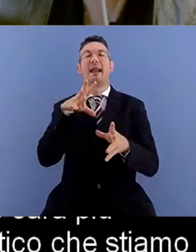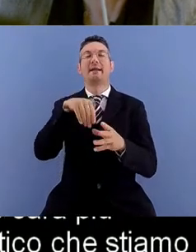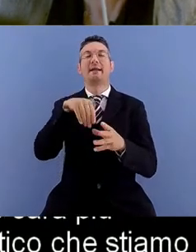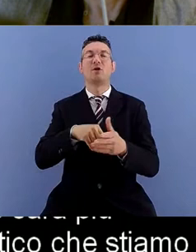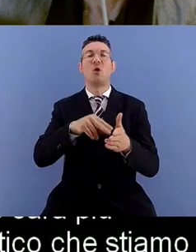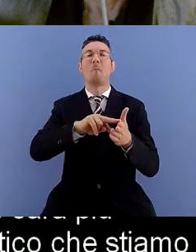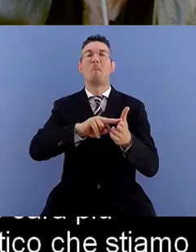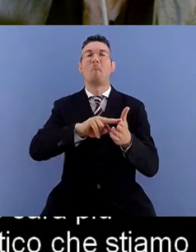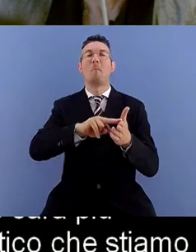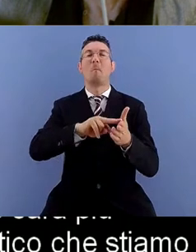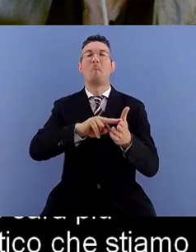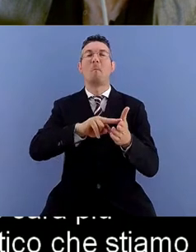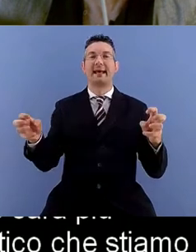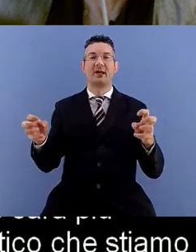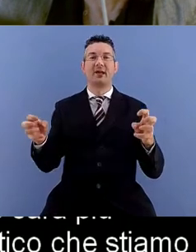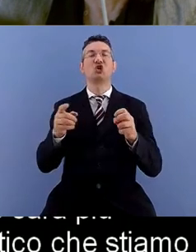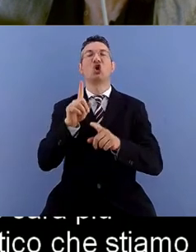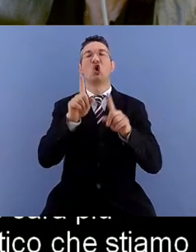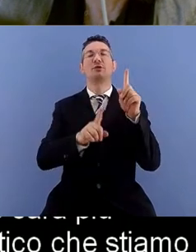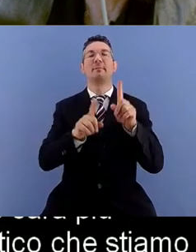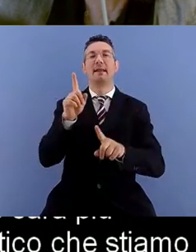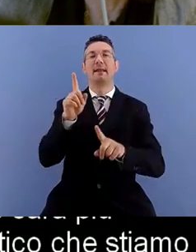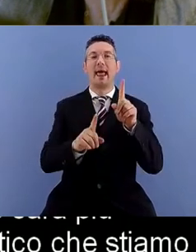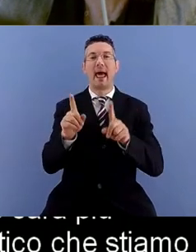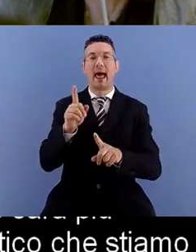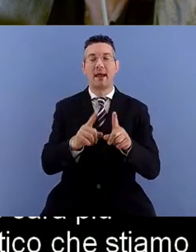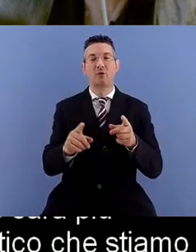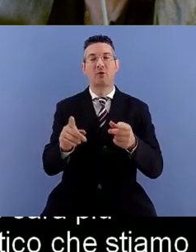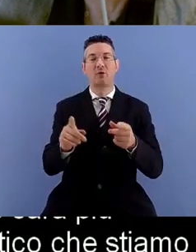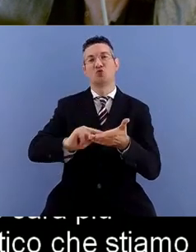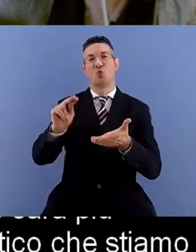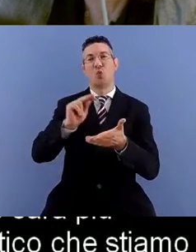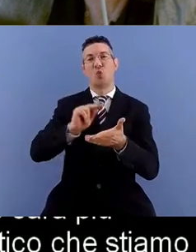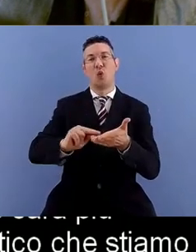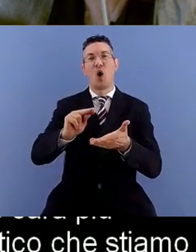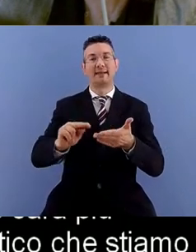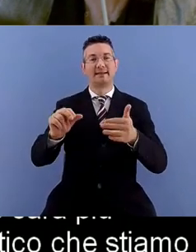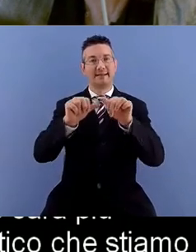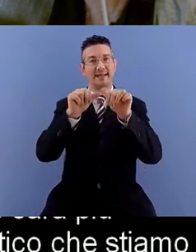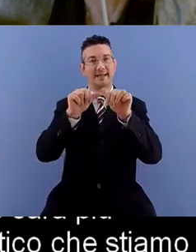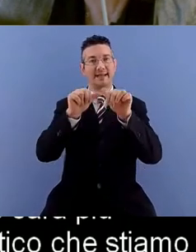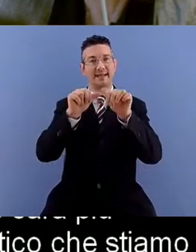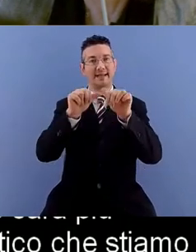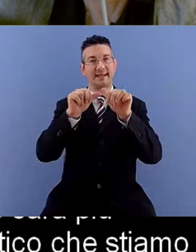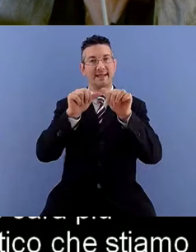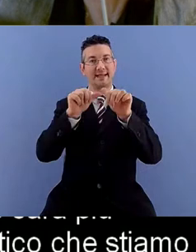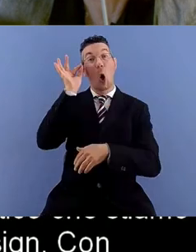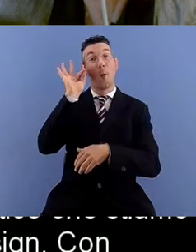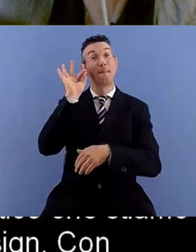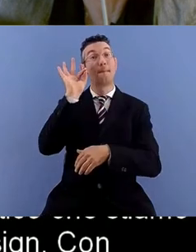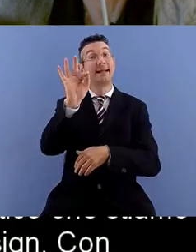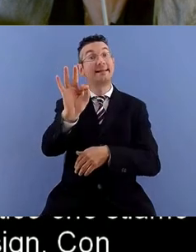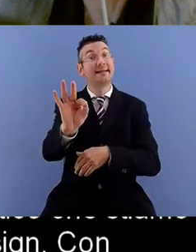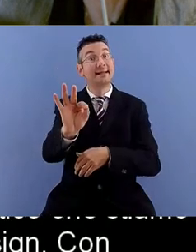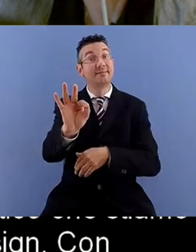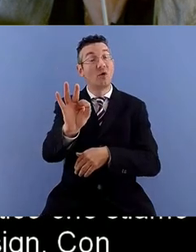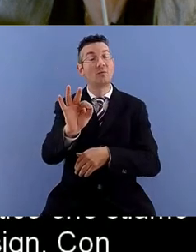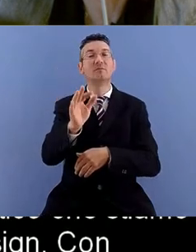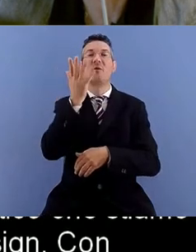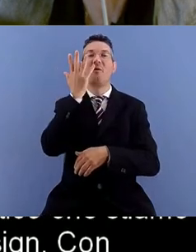design con l'obiettivo di formare dei futuri